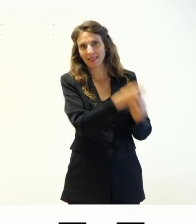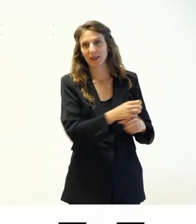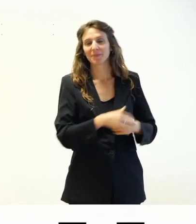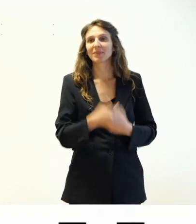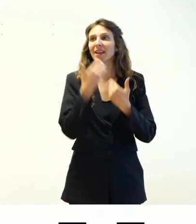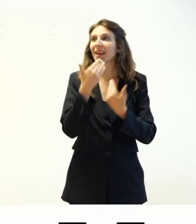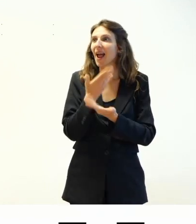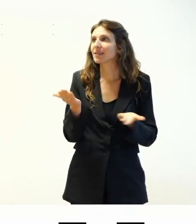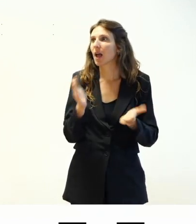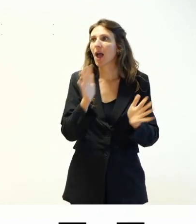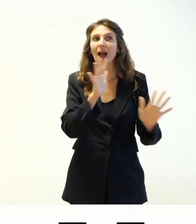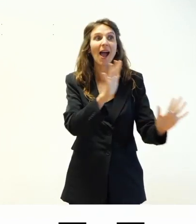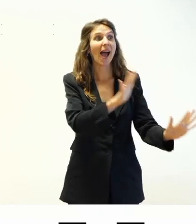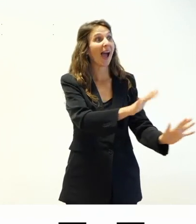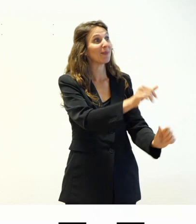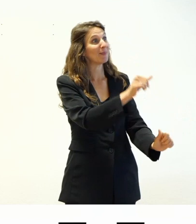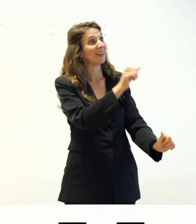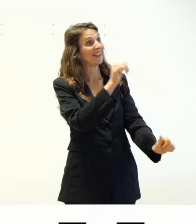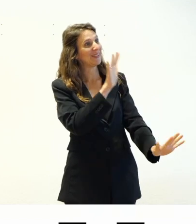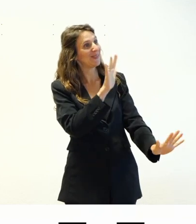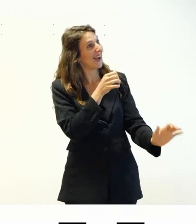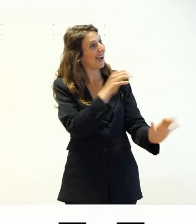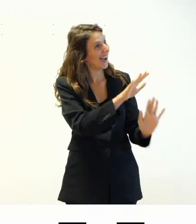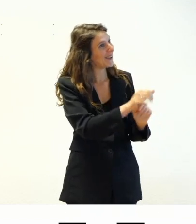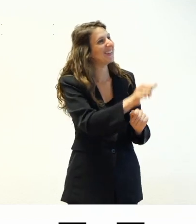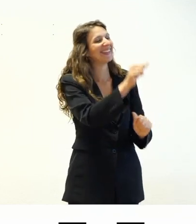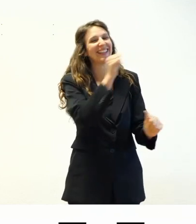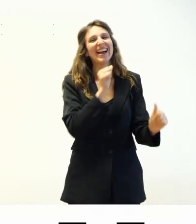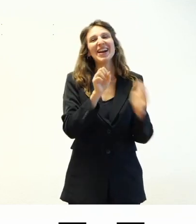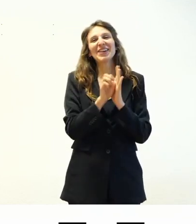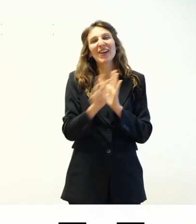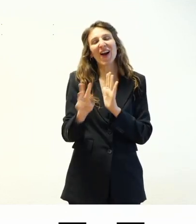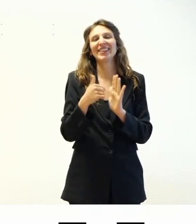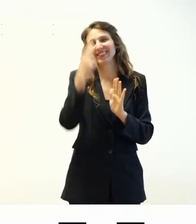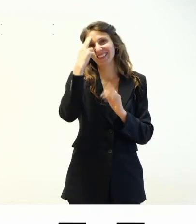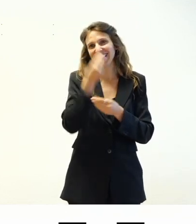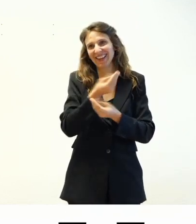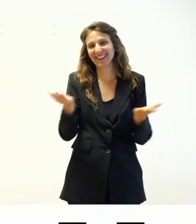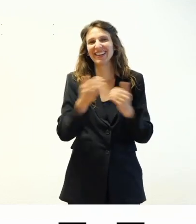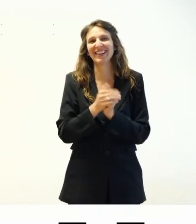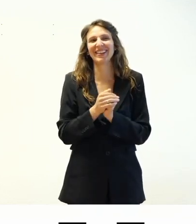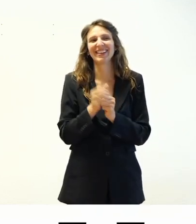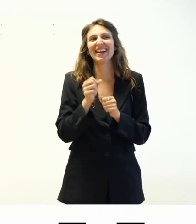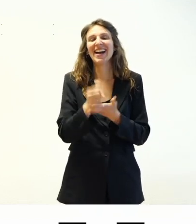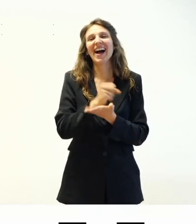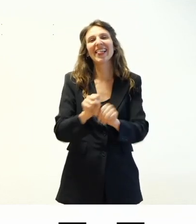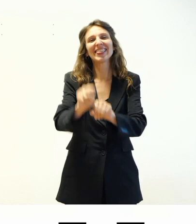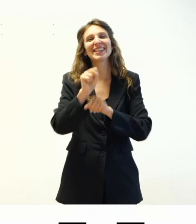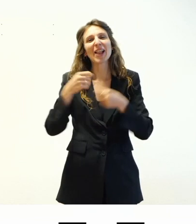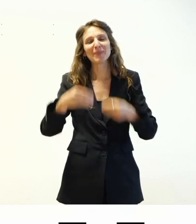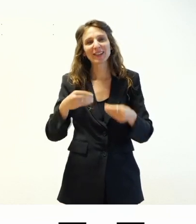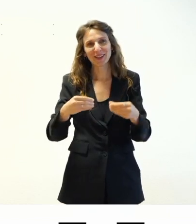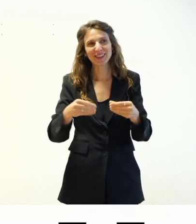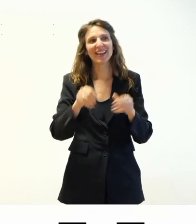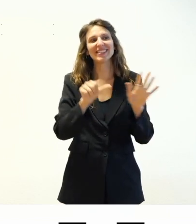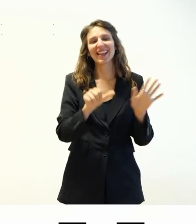Non prima, sbaglio sempre, non prima di aver ricordato il codice per l'attestato di partecipazione a questo evento, è